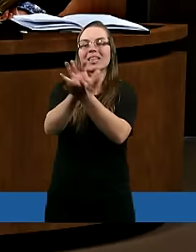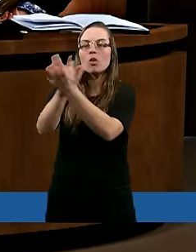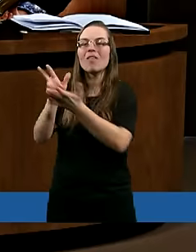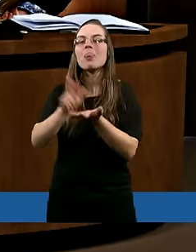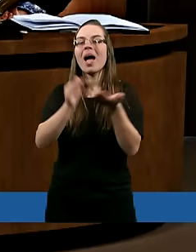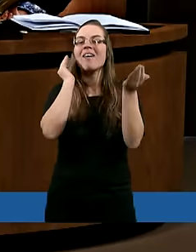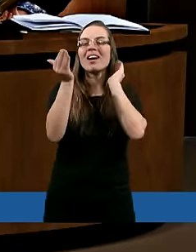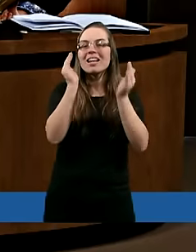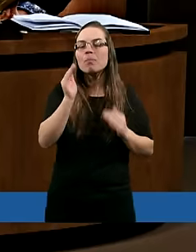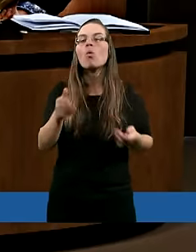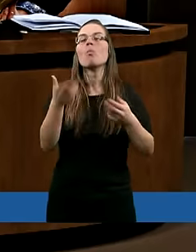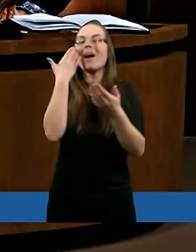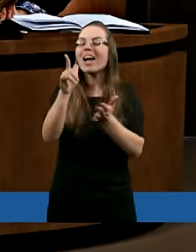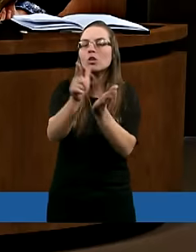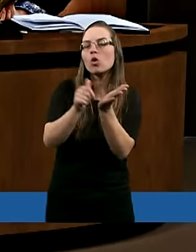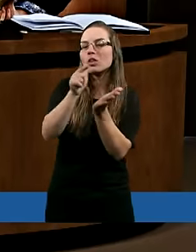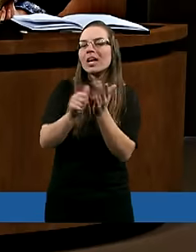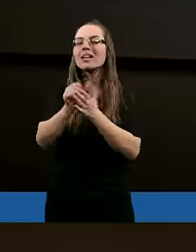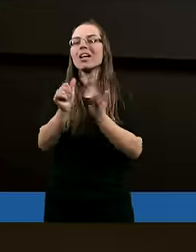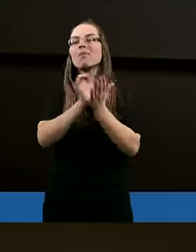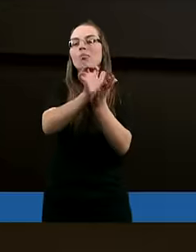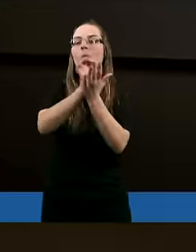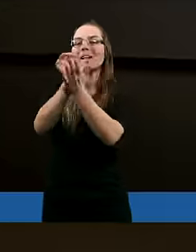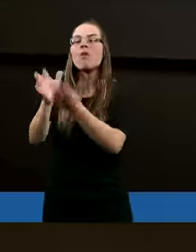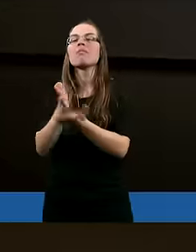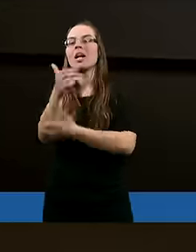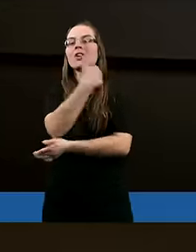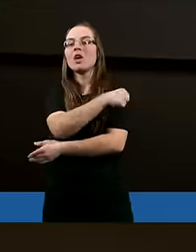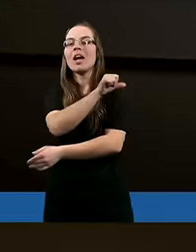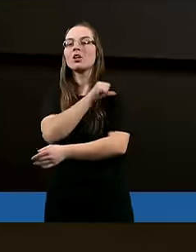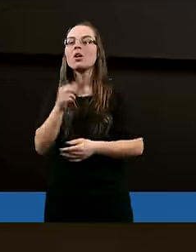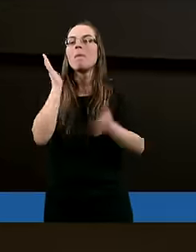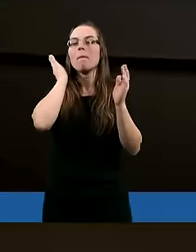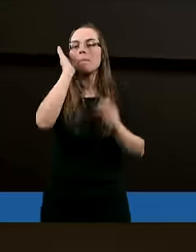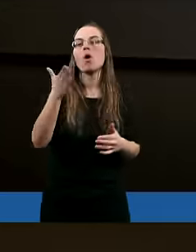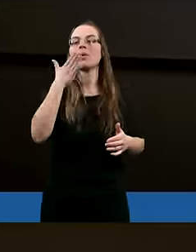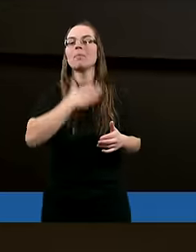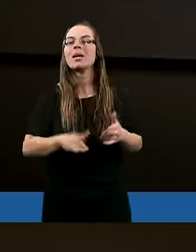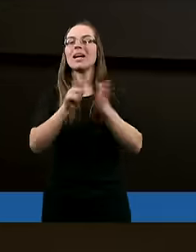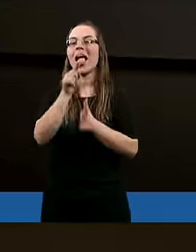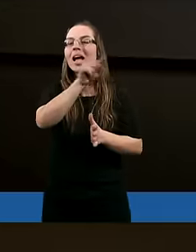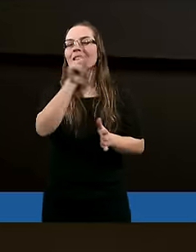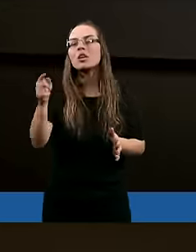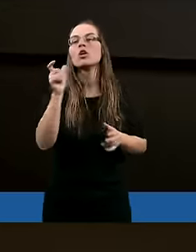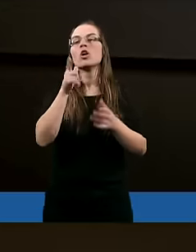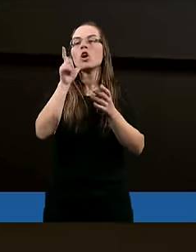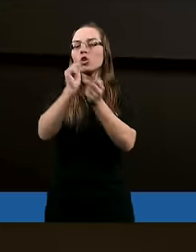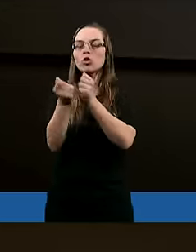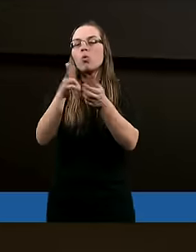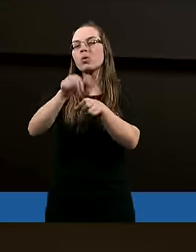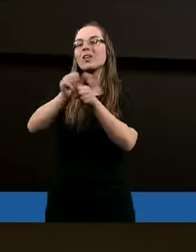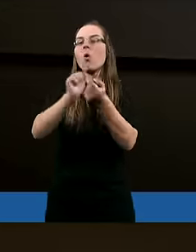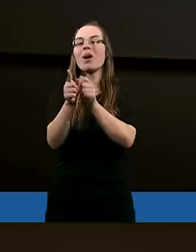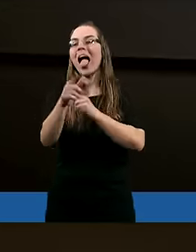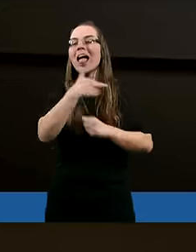Facebooku i bardzo często publikowany przez chrześcijan. Bądźmy mili dla tych, którzy są dla nas mili.